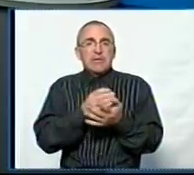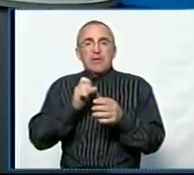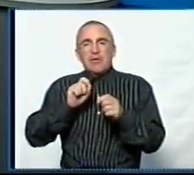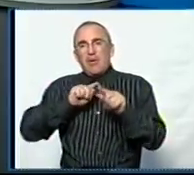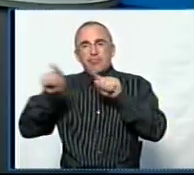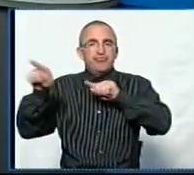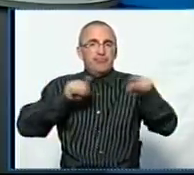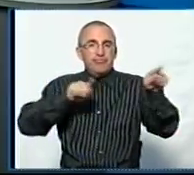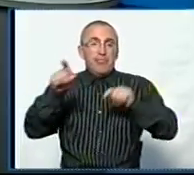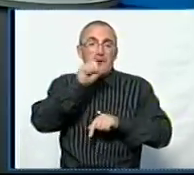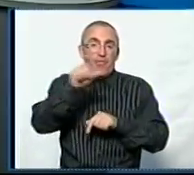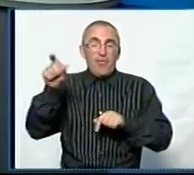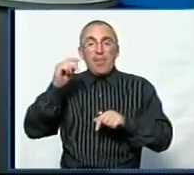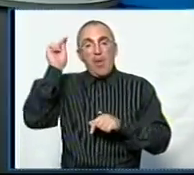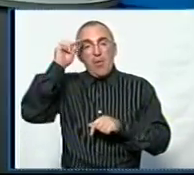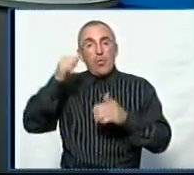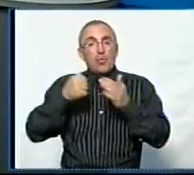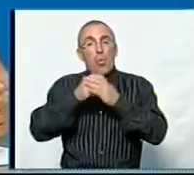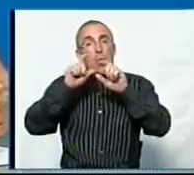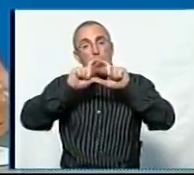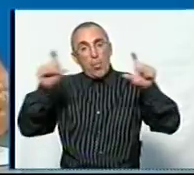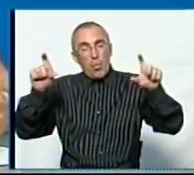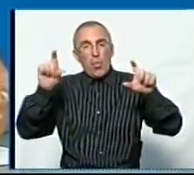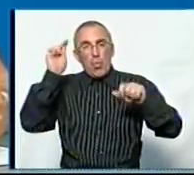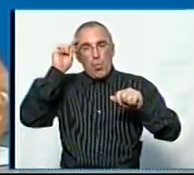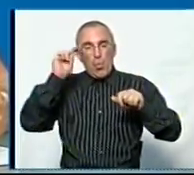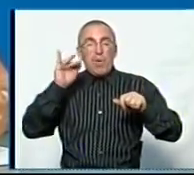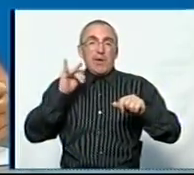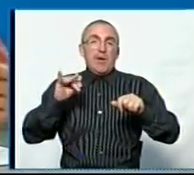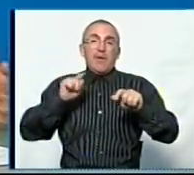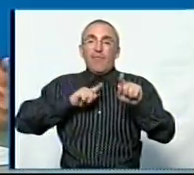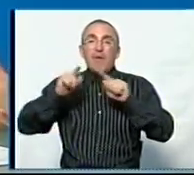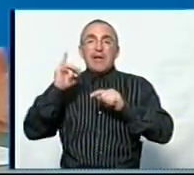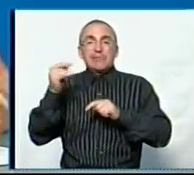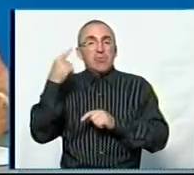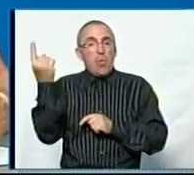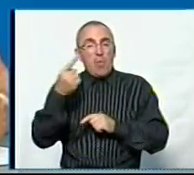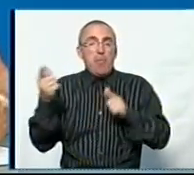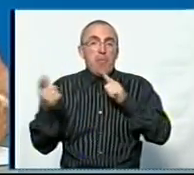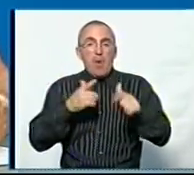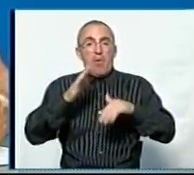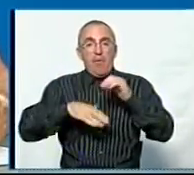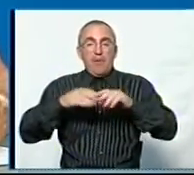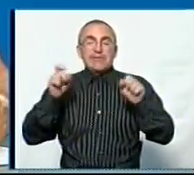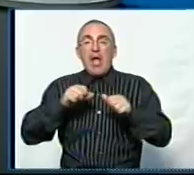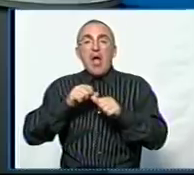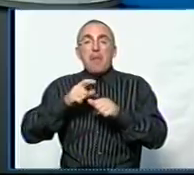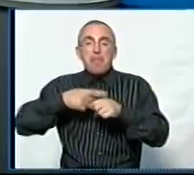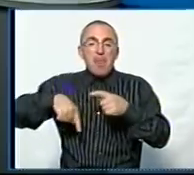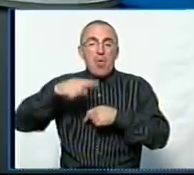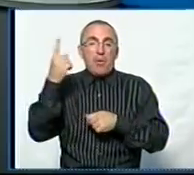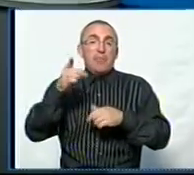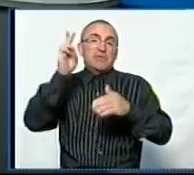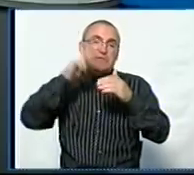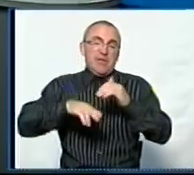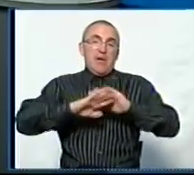як абітурієнтів на навчання до вузів, так і відтік з області уже підготовлених фахівців за межі області. Дякую вам. Маємо